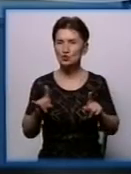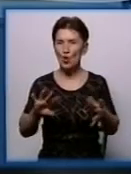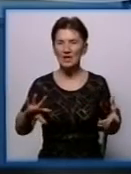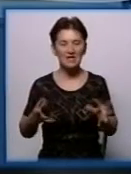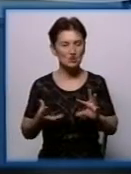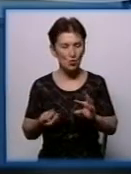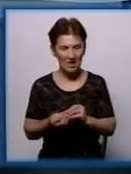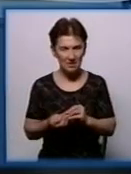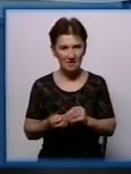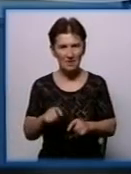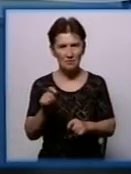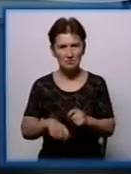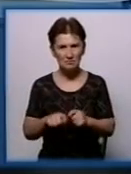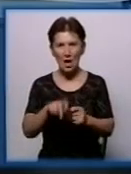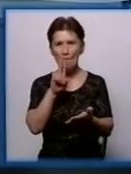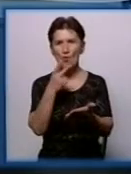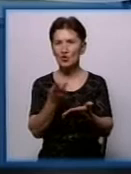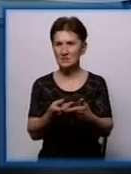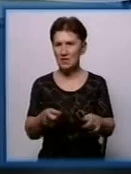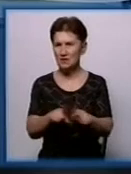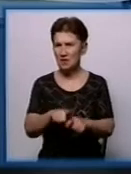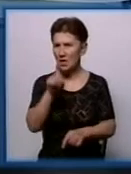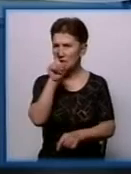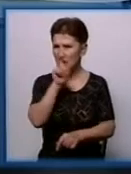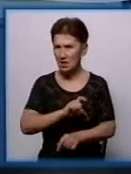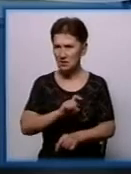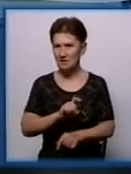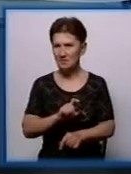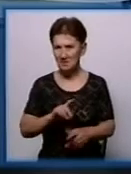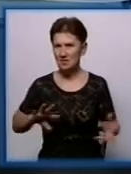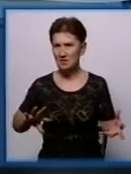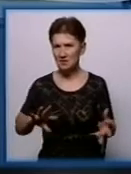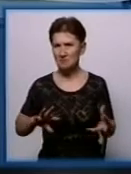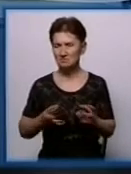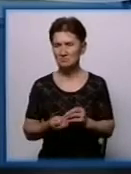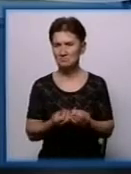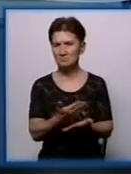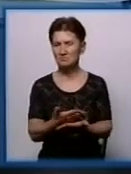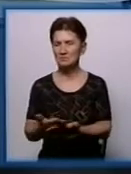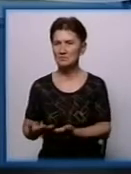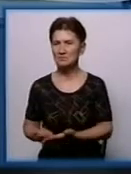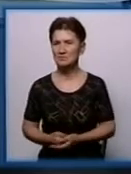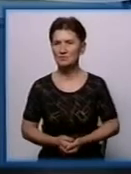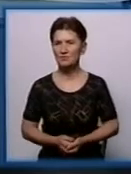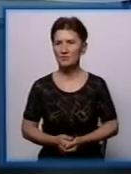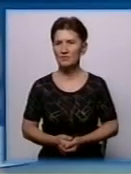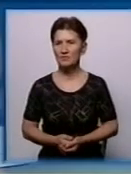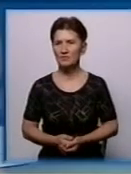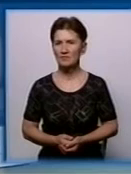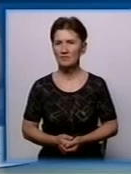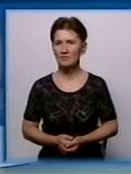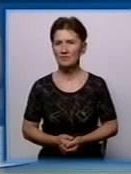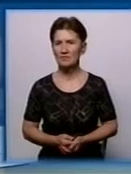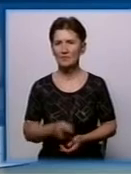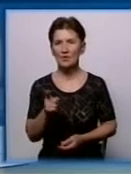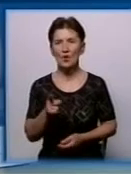торгівельно-розважальних закладів показали такий негативний результат для їх власників? Скажімо так, не було це